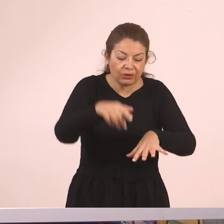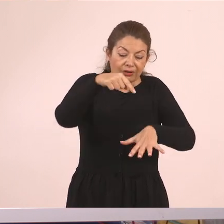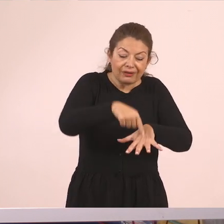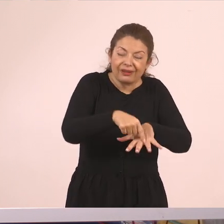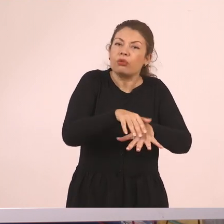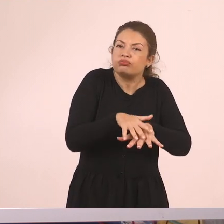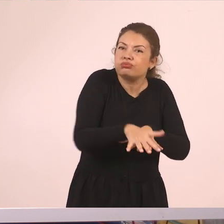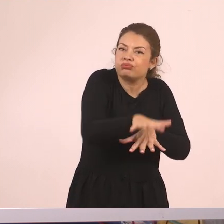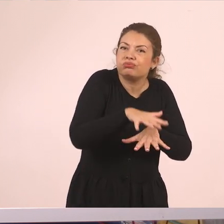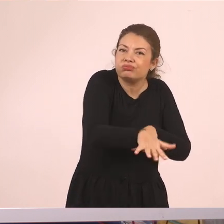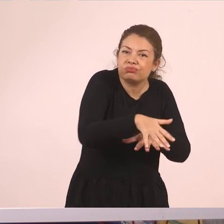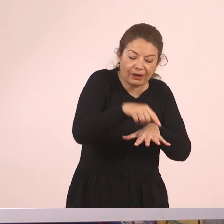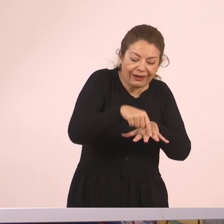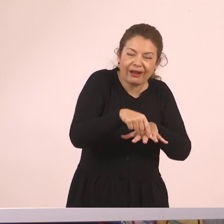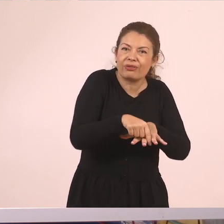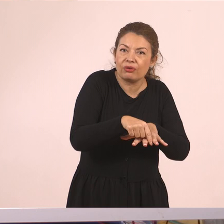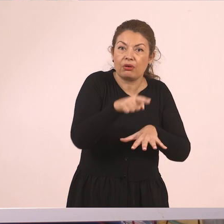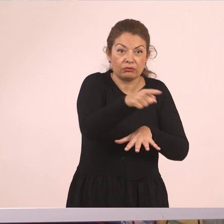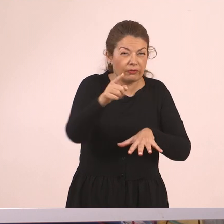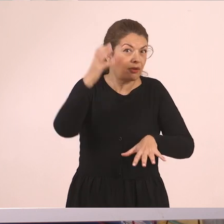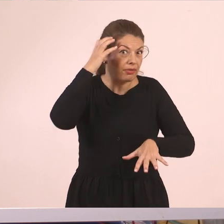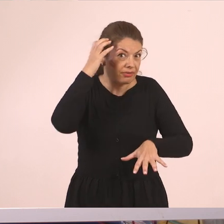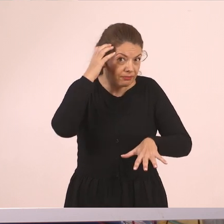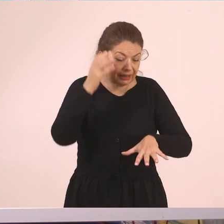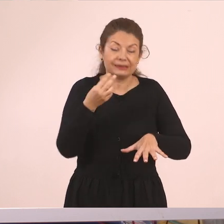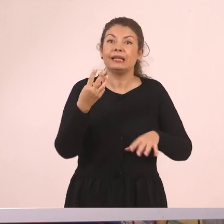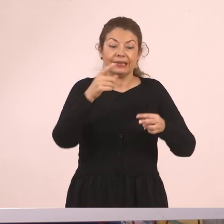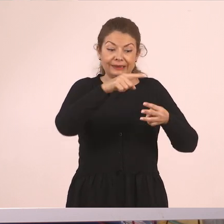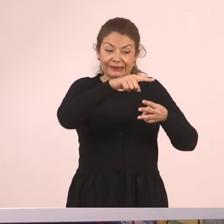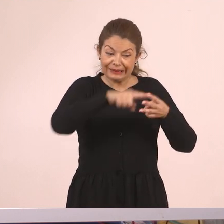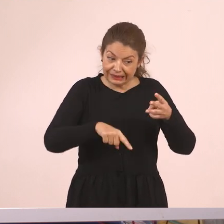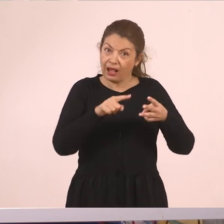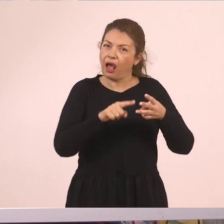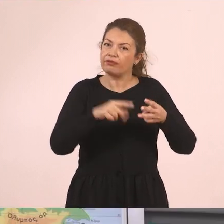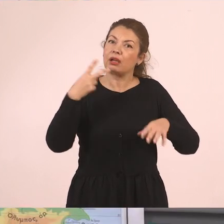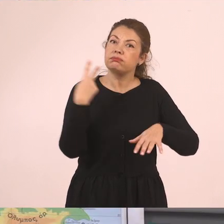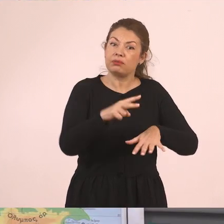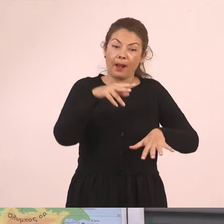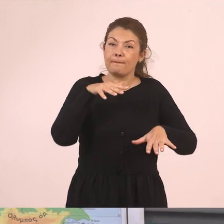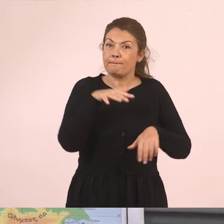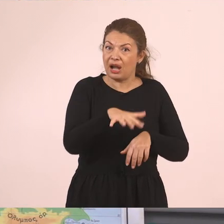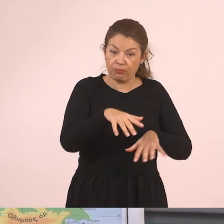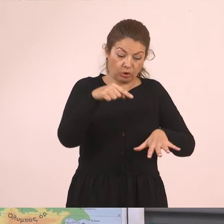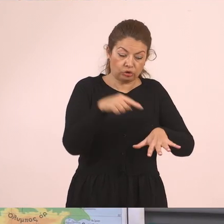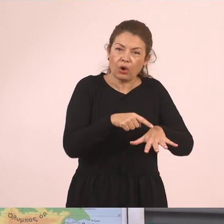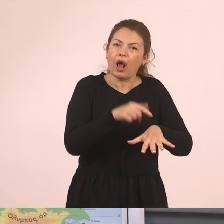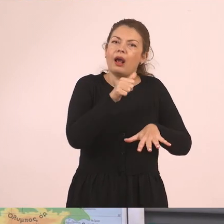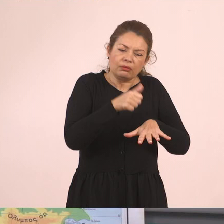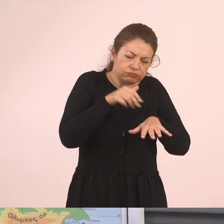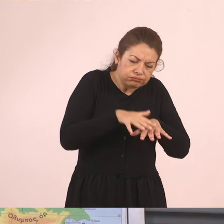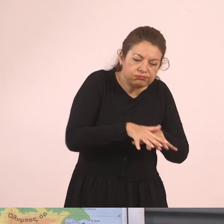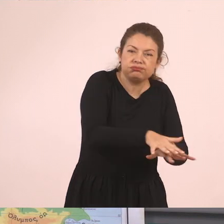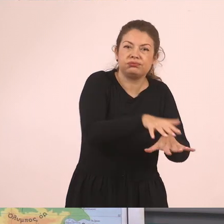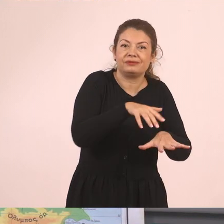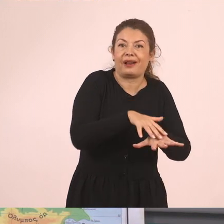σας είπα θα τα έχετε στο μυαλό σας οτιραίων στο γεωγραφικό διαμέρισμα της Πελοποννήσου. Ανεβαίνουμε ψηλότερα, παιδιά, στη Στερεά